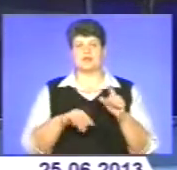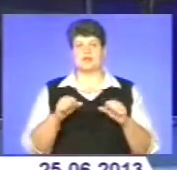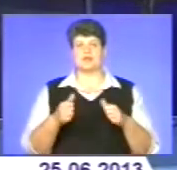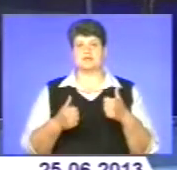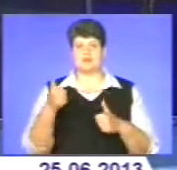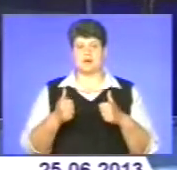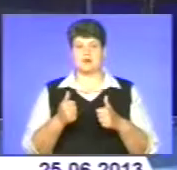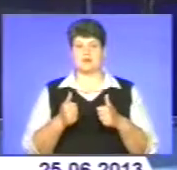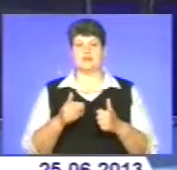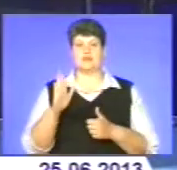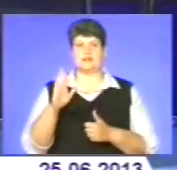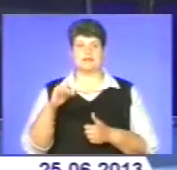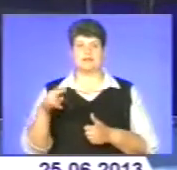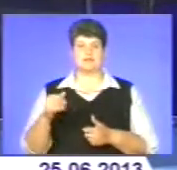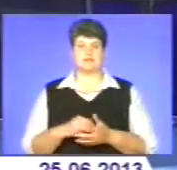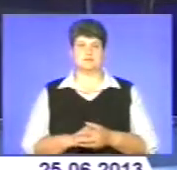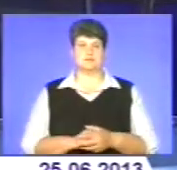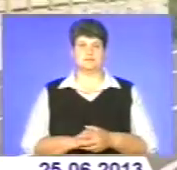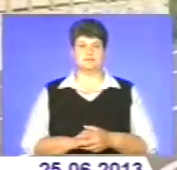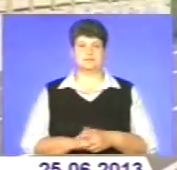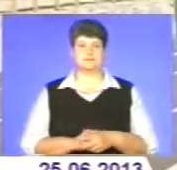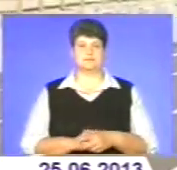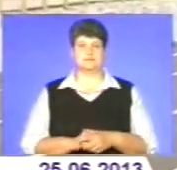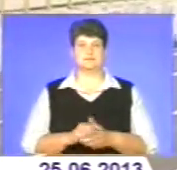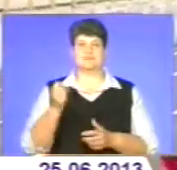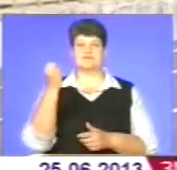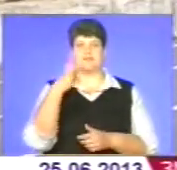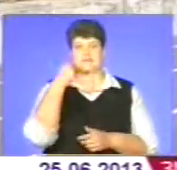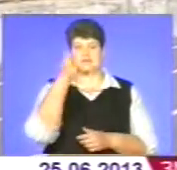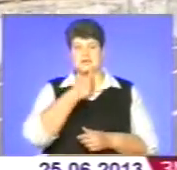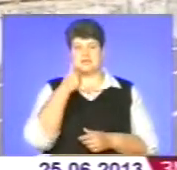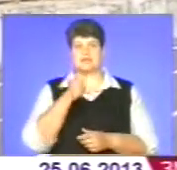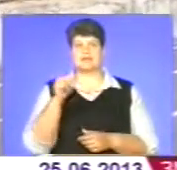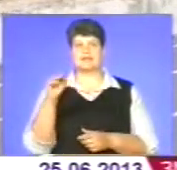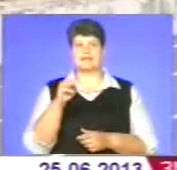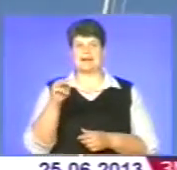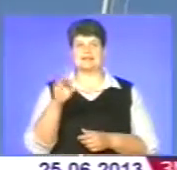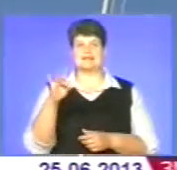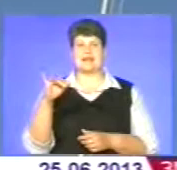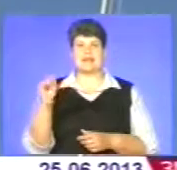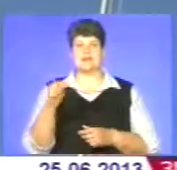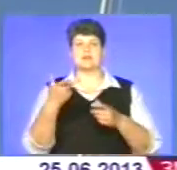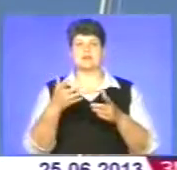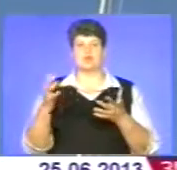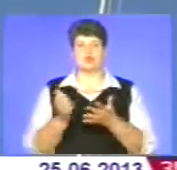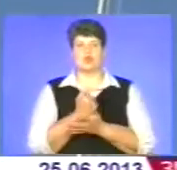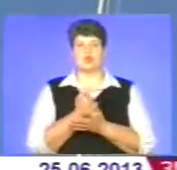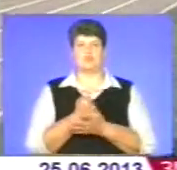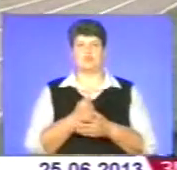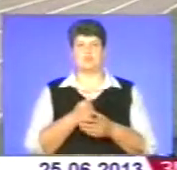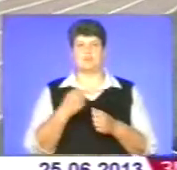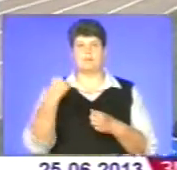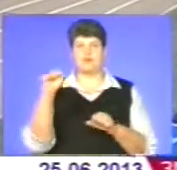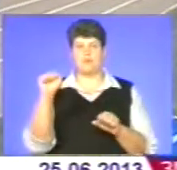результатів? Валентина Павлишин. 12-річний Тарас Резняк з Підгайців здобув перемогу в змаганнях легкоатлетів.